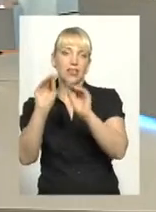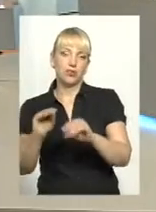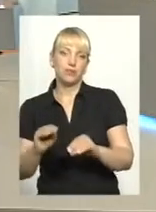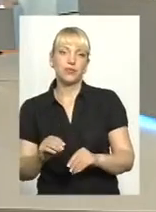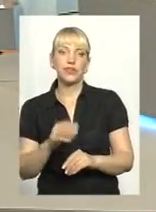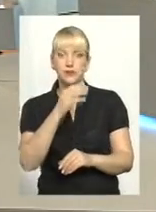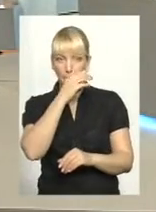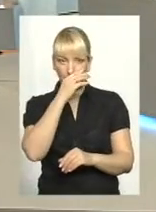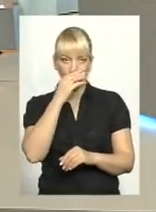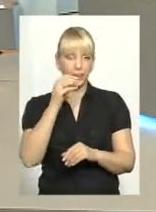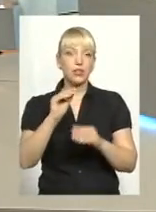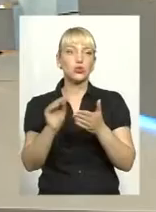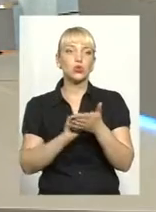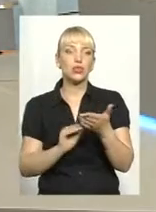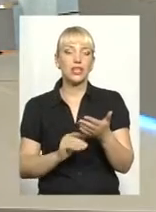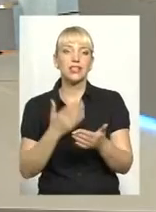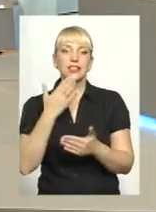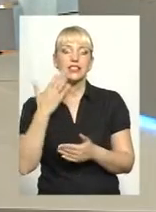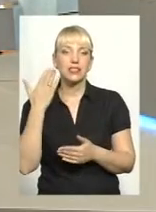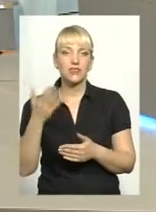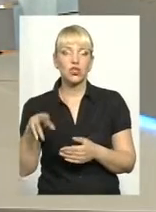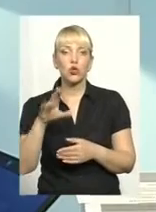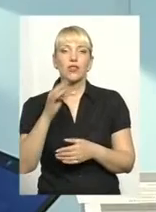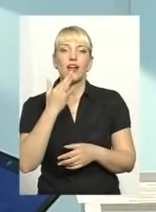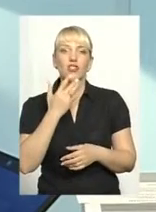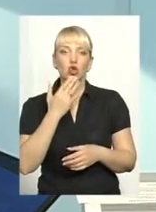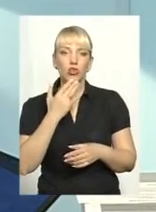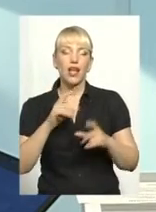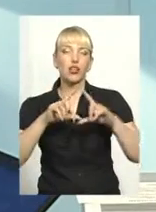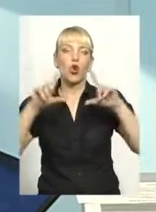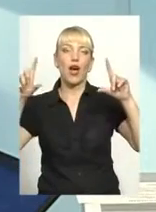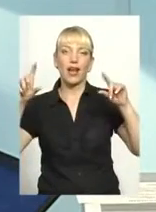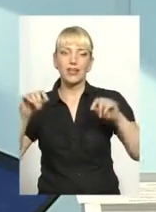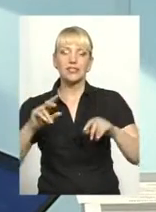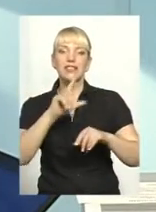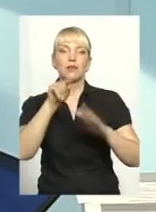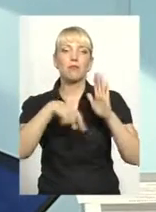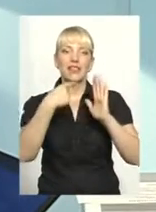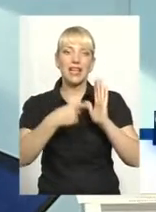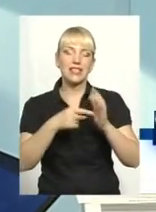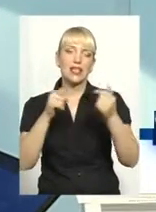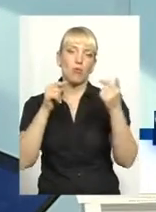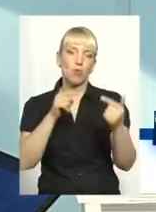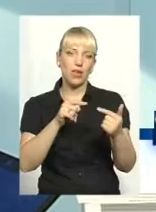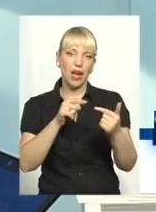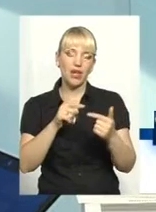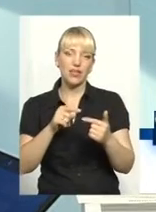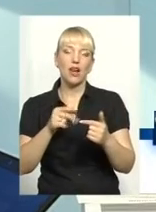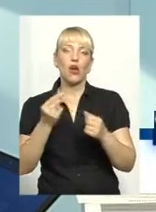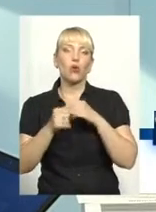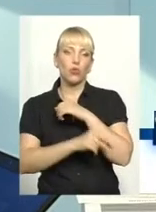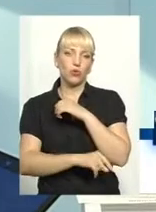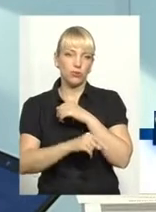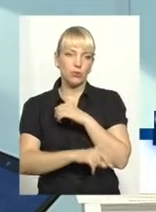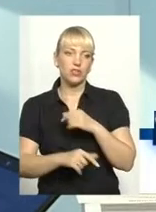звертаєтесь до Національного агентства з питань запобігання корупції. Тобто, ви можете нам надіслати або по восьмове повідомлення, або